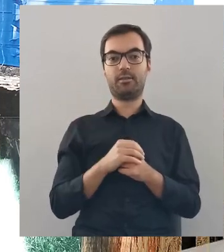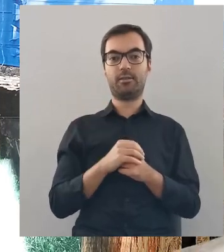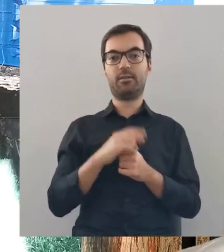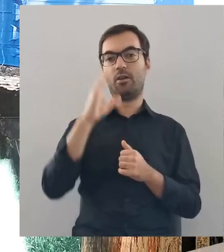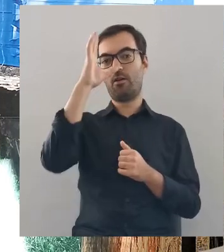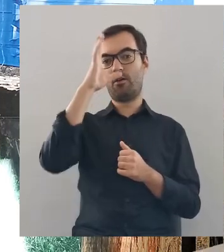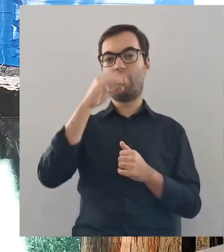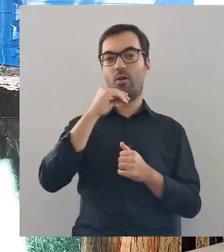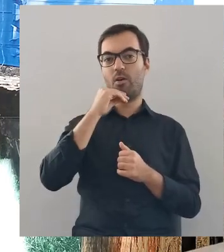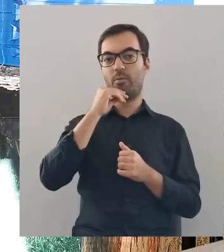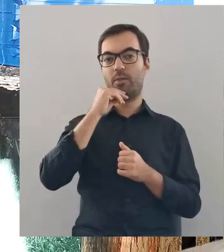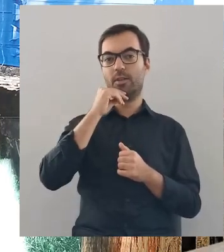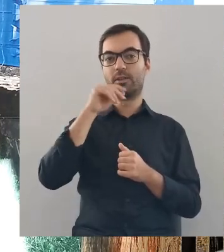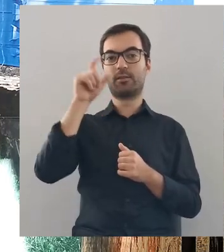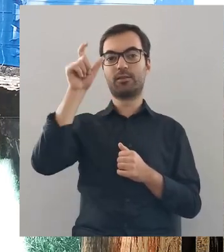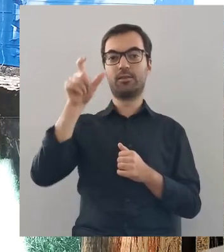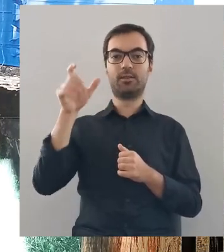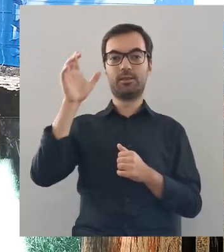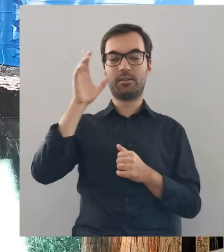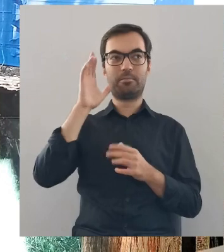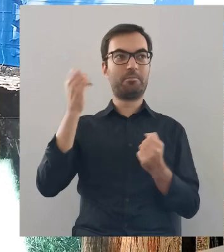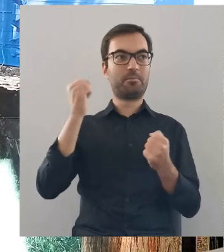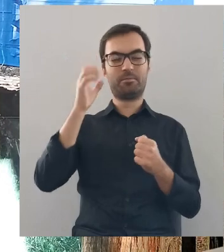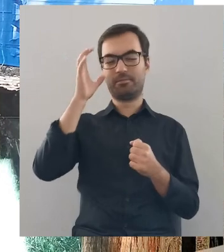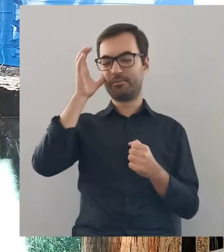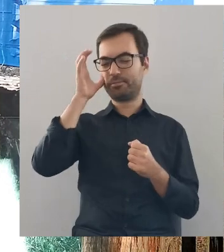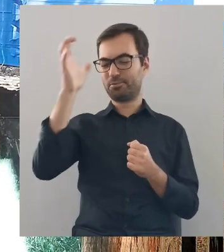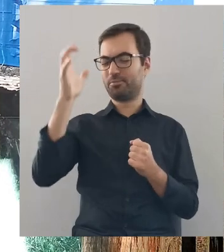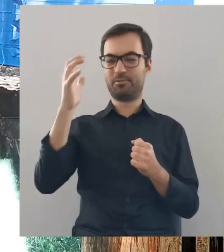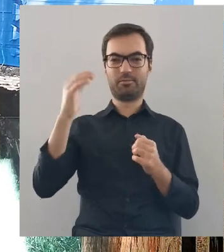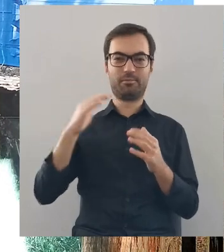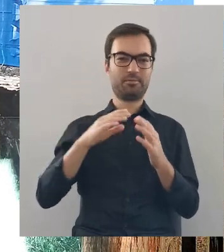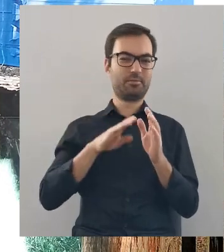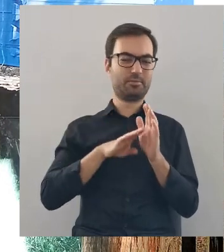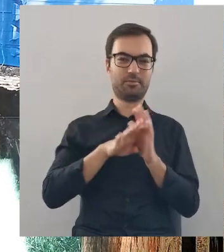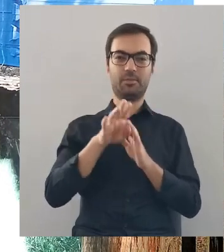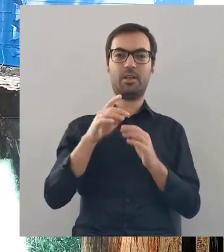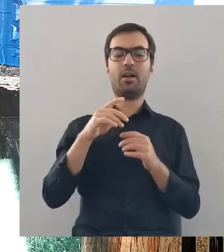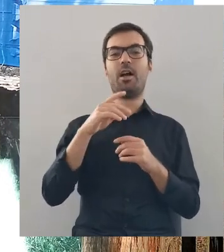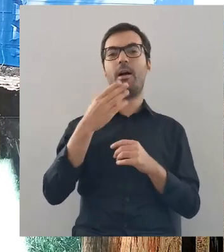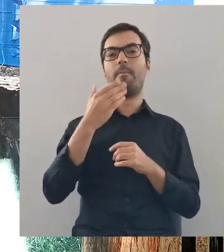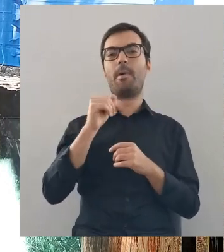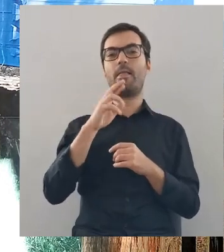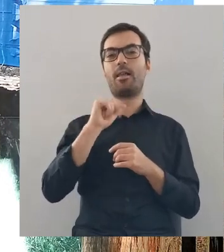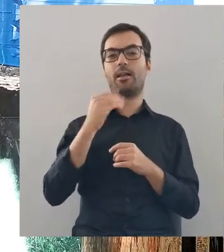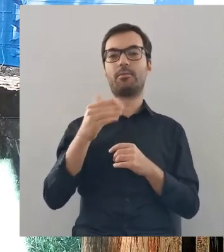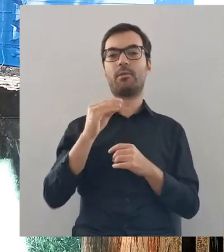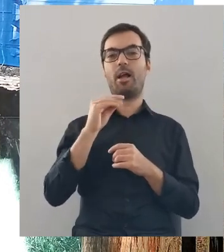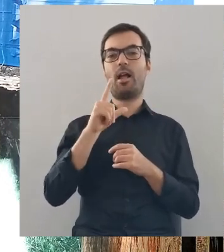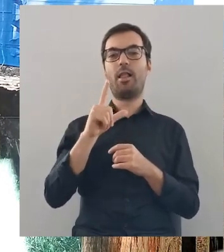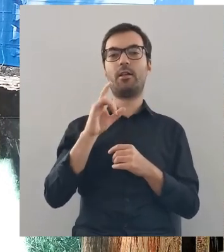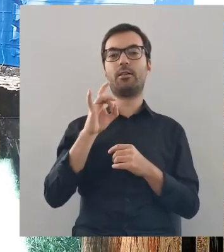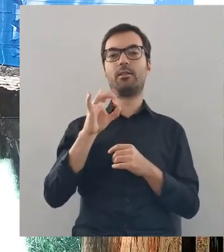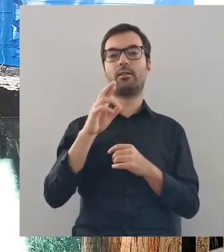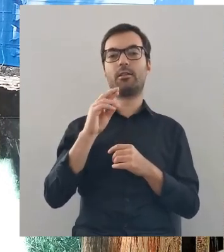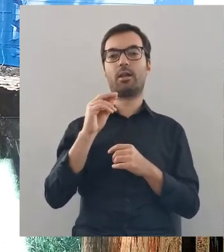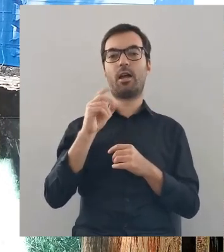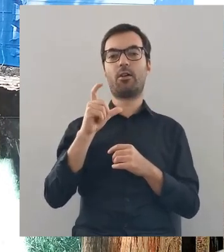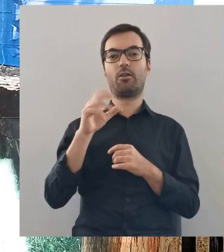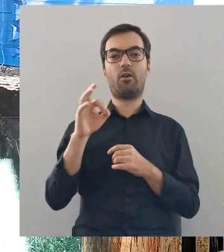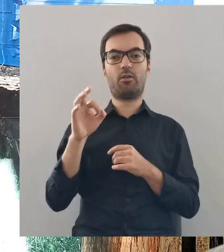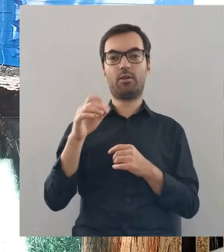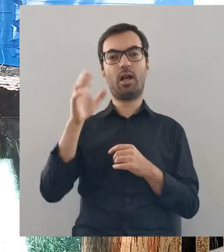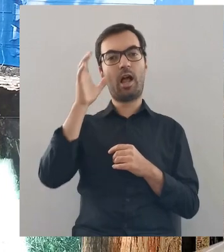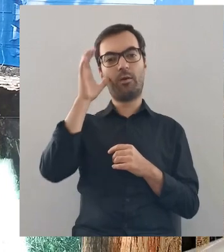ale jednak obraz jednego, chyba najwybitniejszego artysty manieryzmu, czyli El